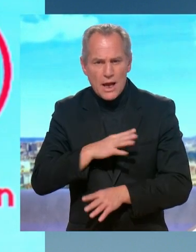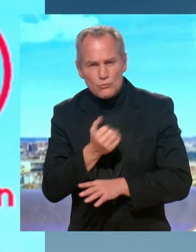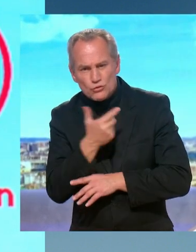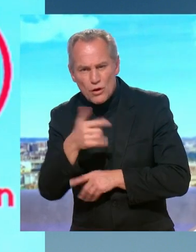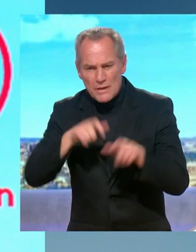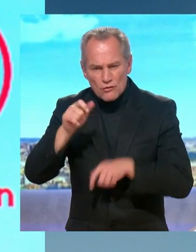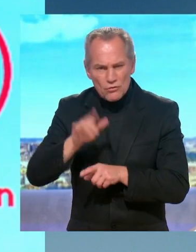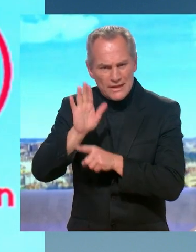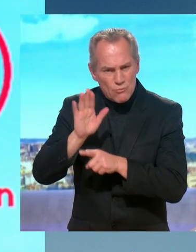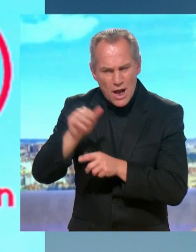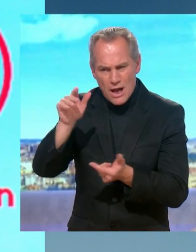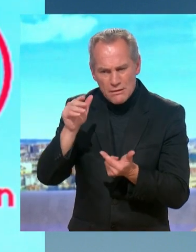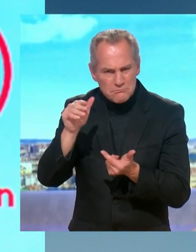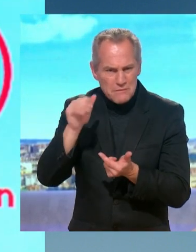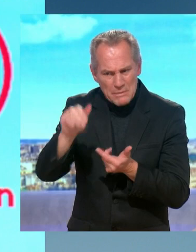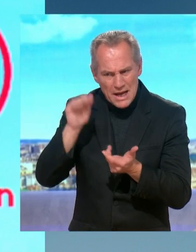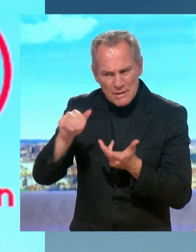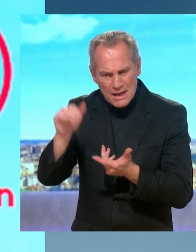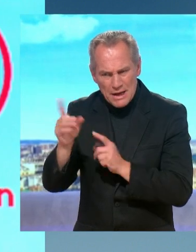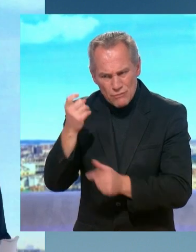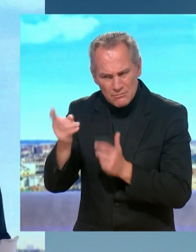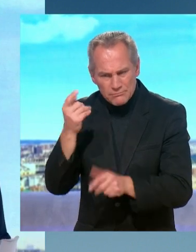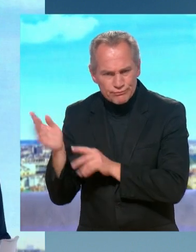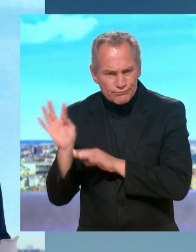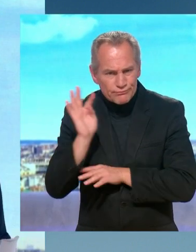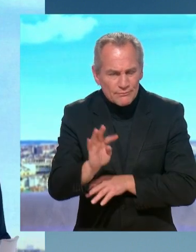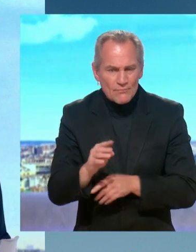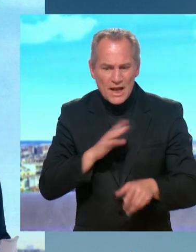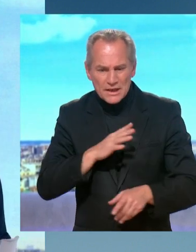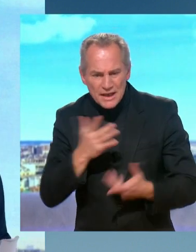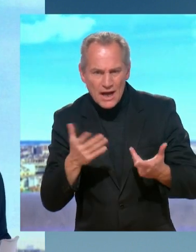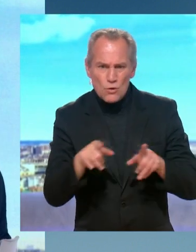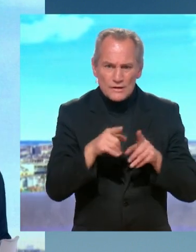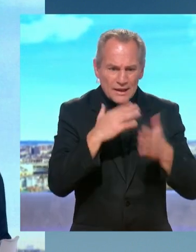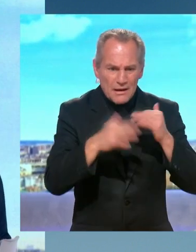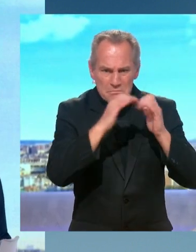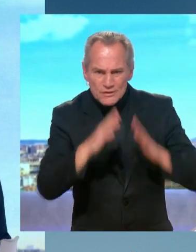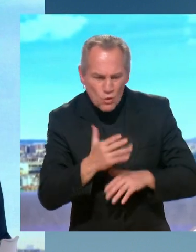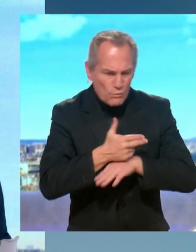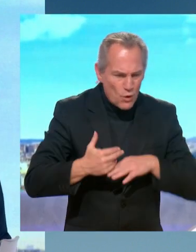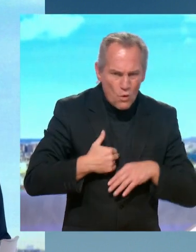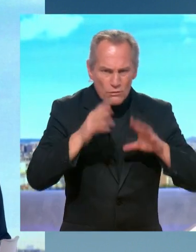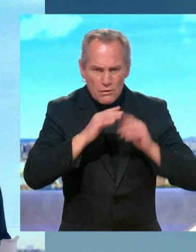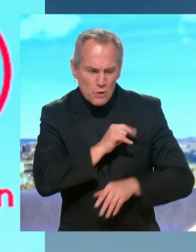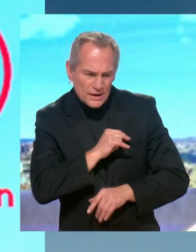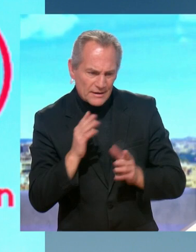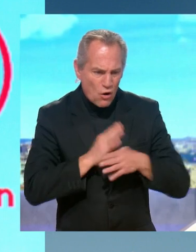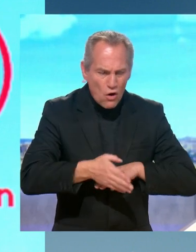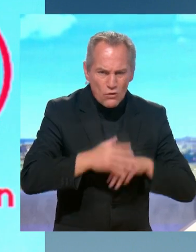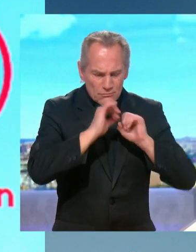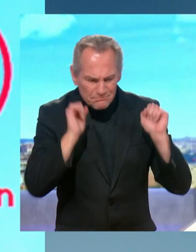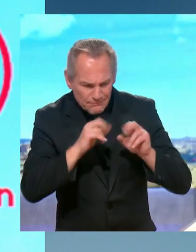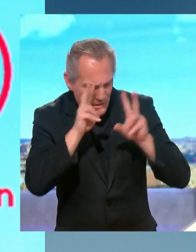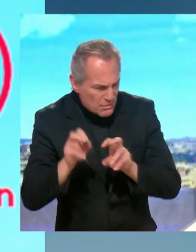ministre n pas pu évidemment se soustraire aux demandes de justice. Bien évidemment, des perquisitions qui ont eu lieu. Non, je pense que cette Cour de justice, elle permet de garantir que